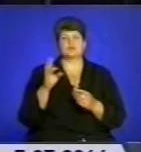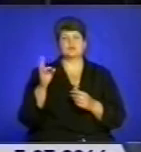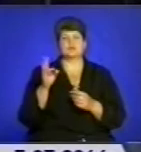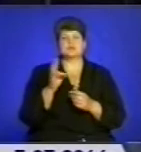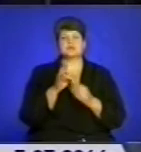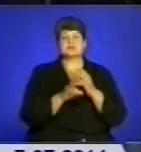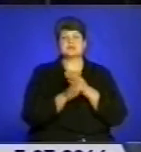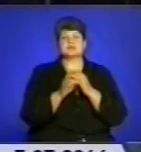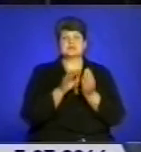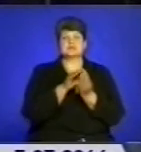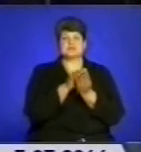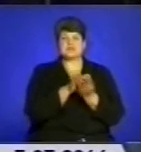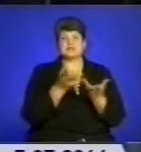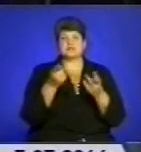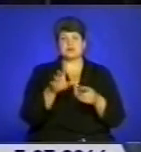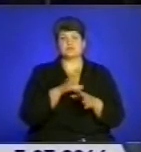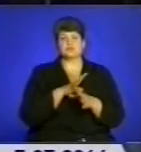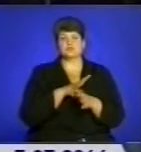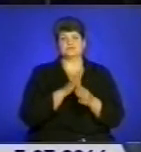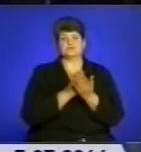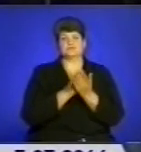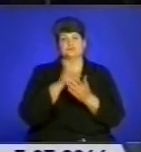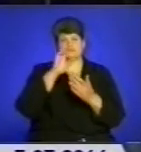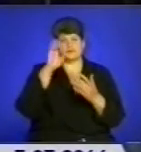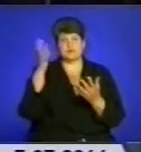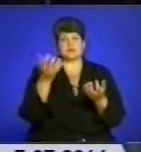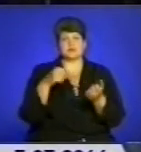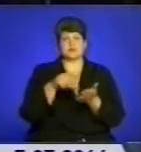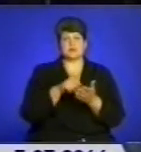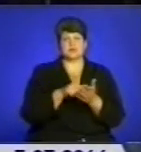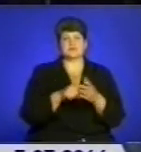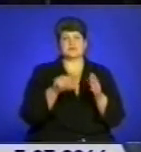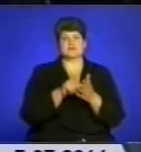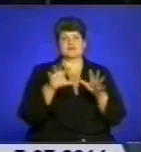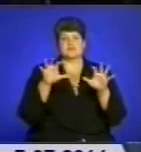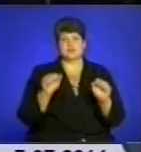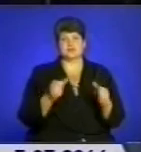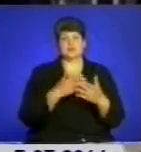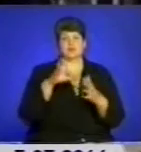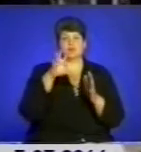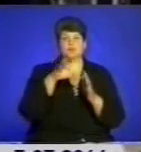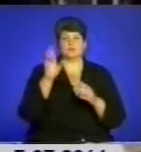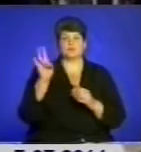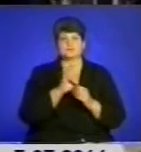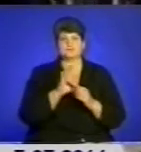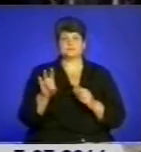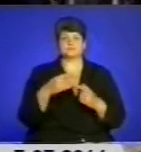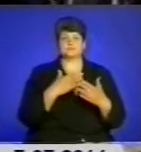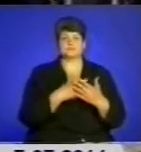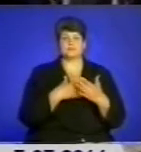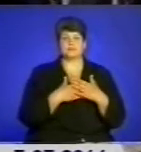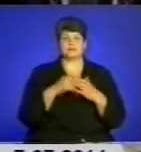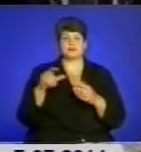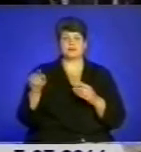мітинг реквієм за загиблими, в якому взяли участь представники влади, духовенства і громадськості. Коли на початку липня